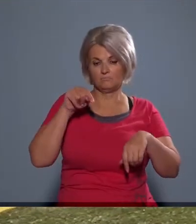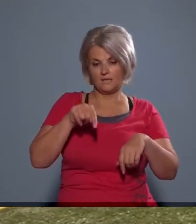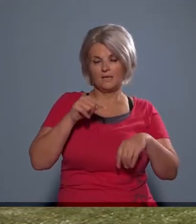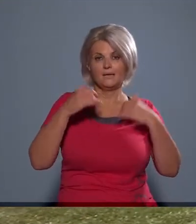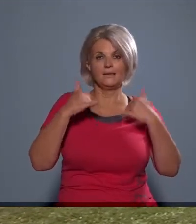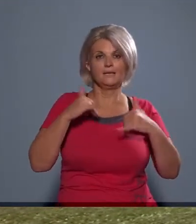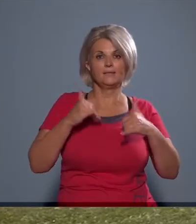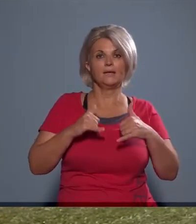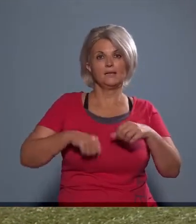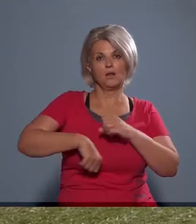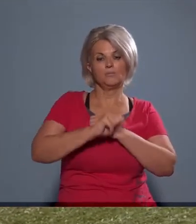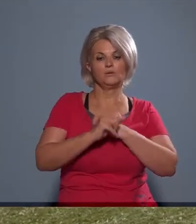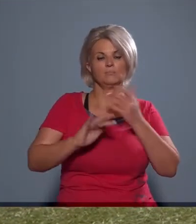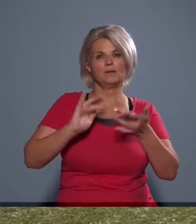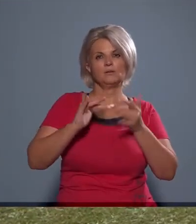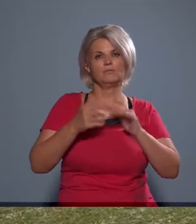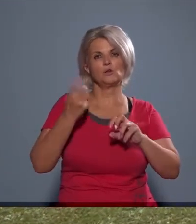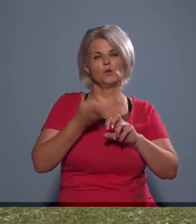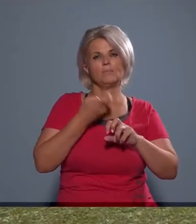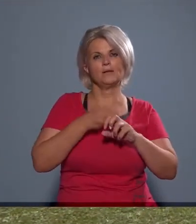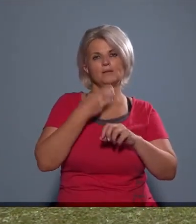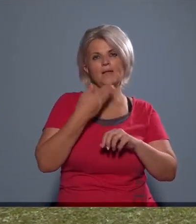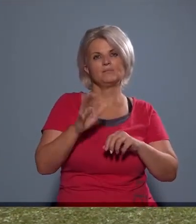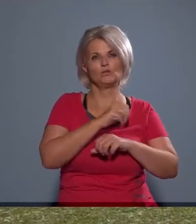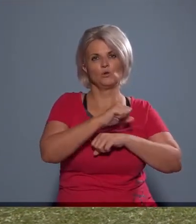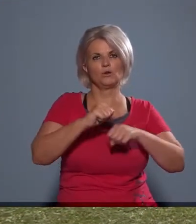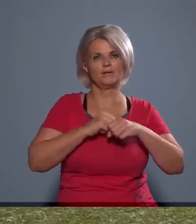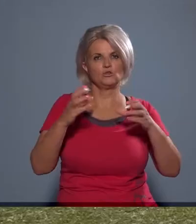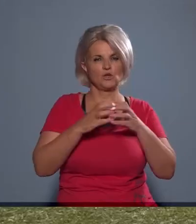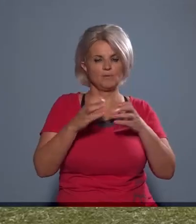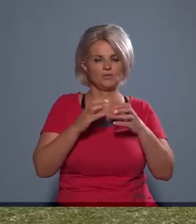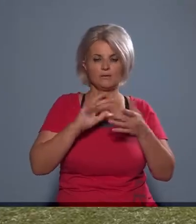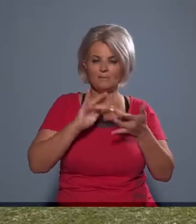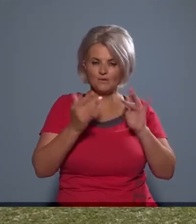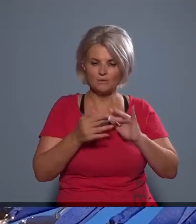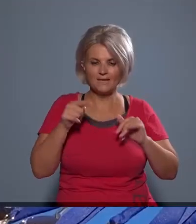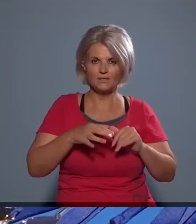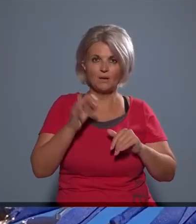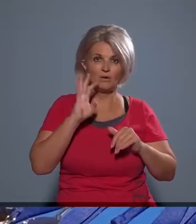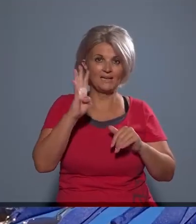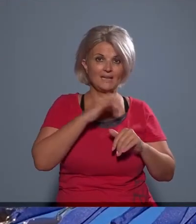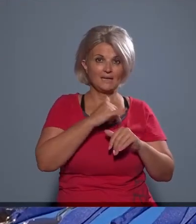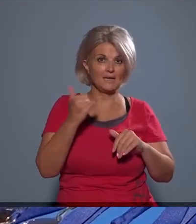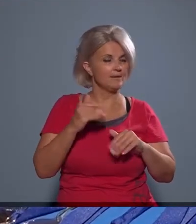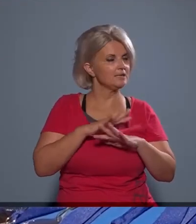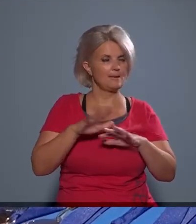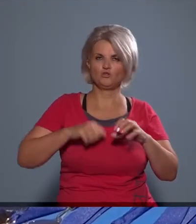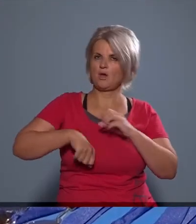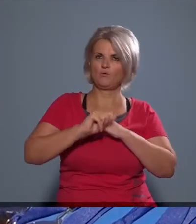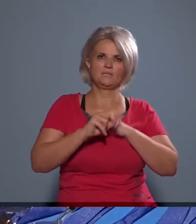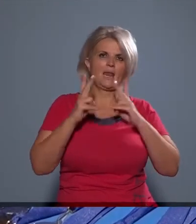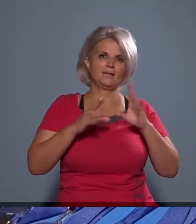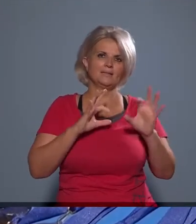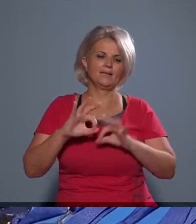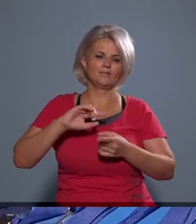Lejátszották az idei labdarúgó torna meccseit a Kőbányai Nemzetiségi Önkormányzatok csapatai. Viszont ezen a napon, imár negyedik